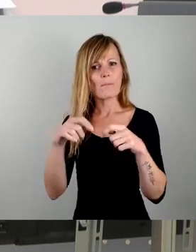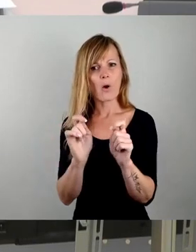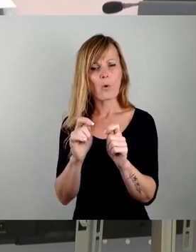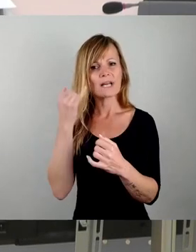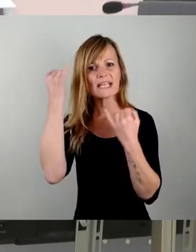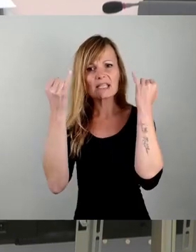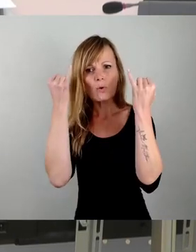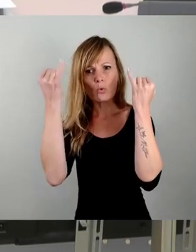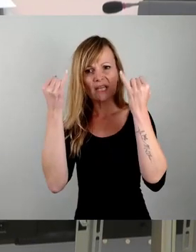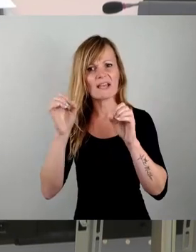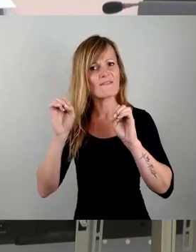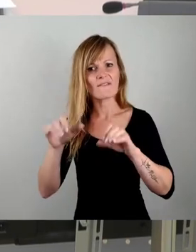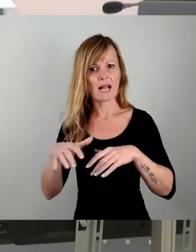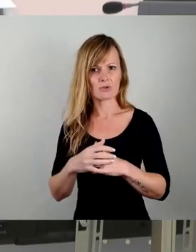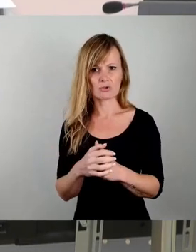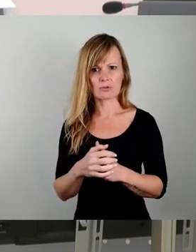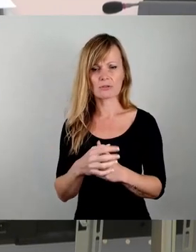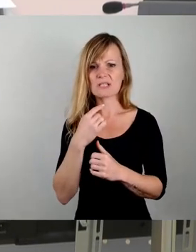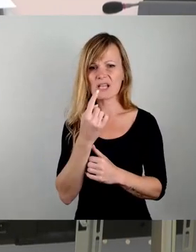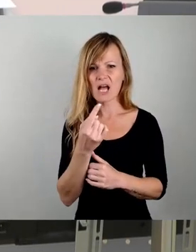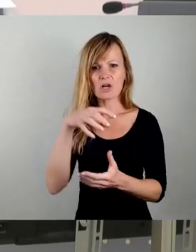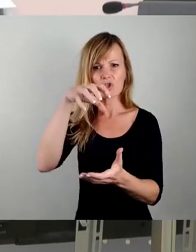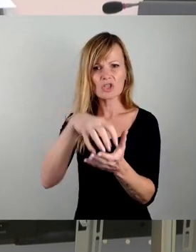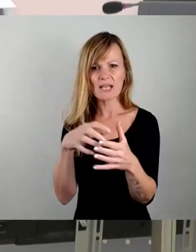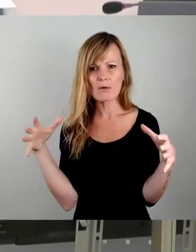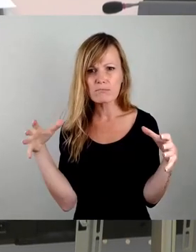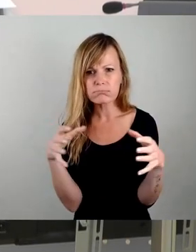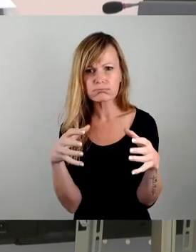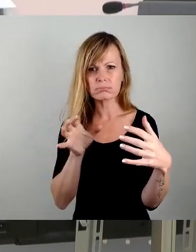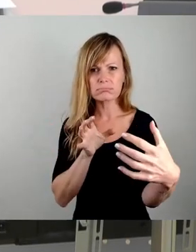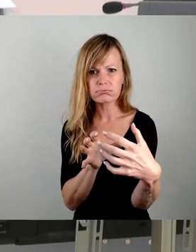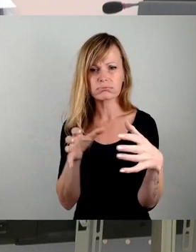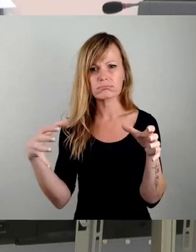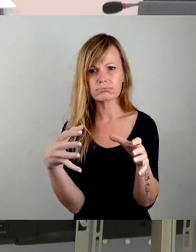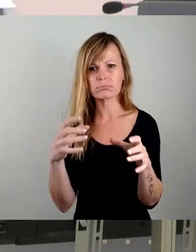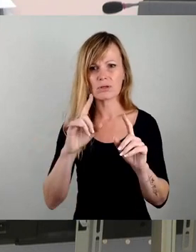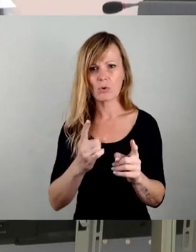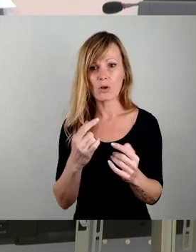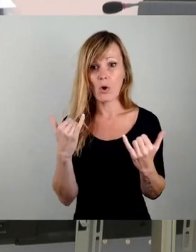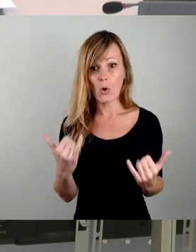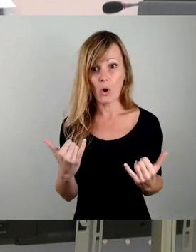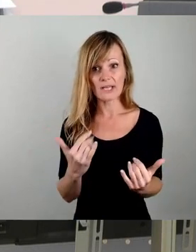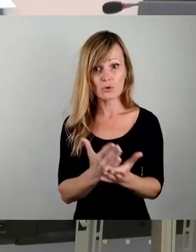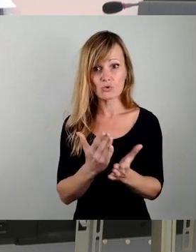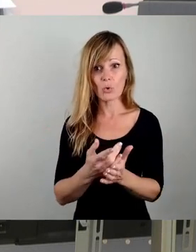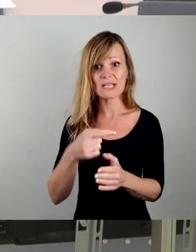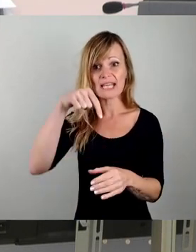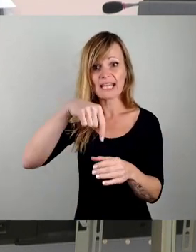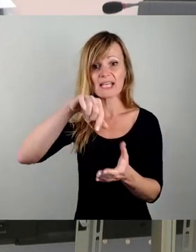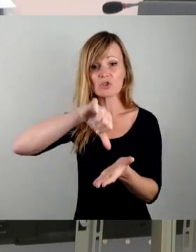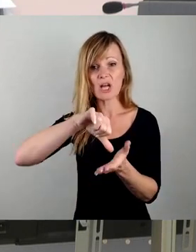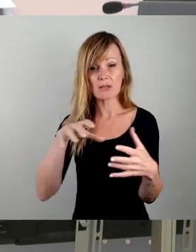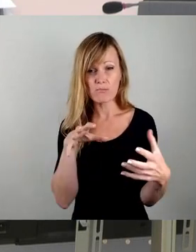verdichteten und der kompakten Stadt. Wir haben heute schon eine kompakte Innenstadt. Und wir haben heute schon eine Innenstadt, wo wir Temperaturen im